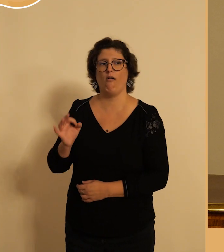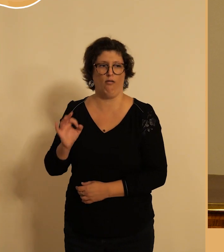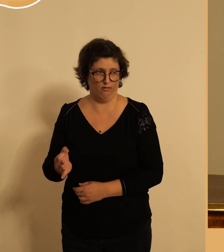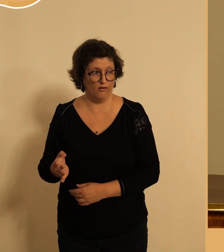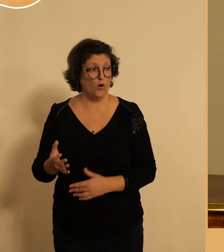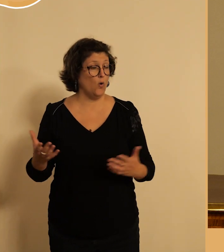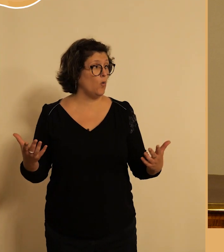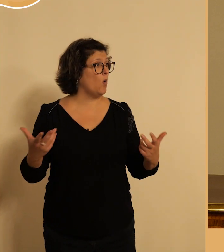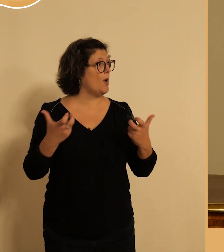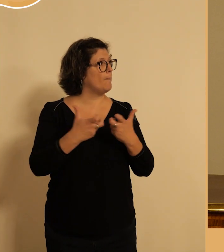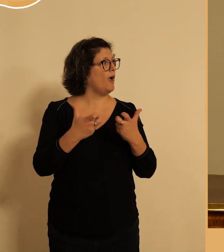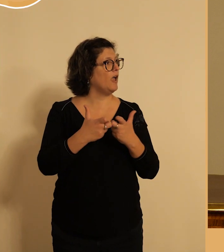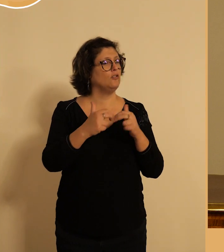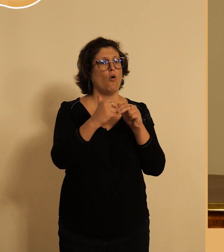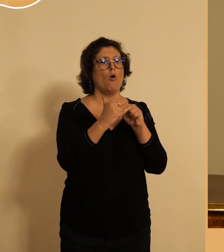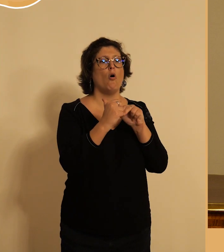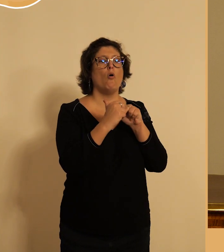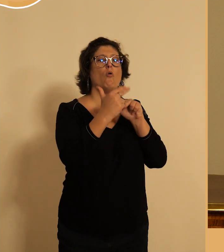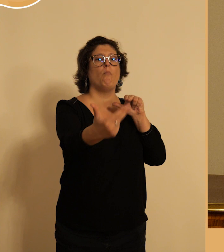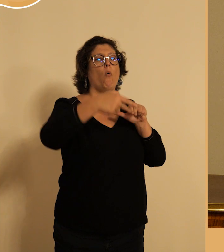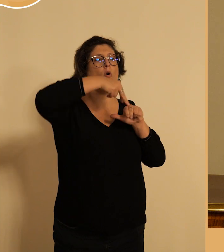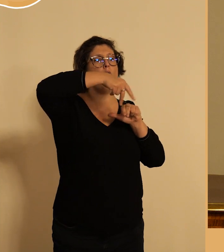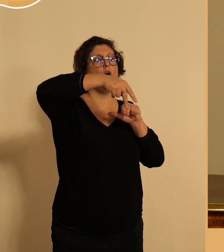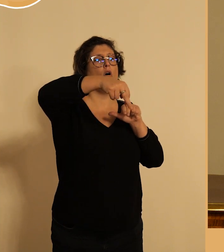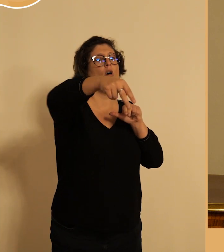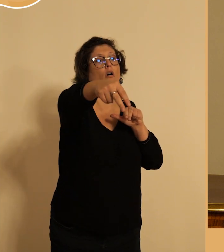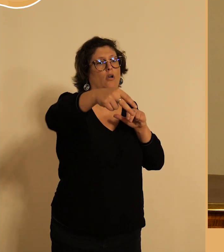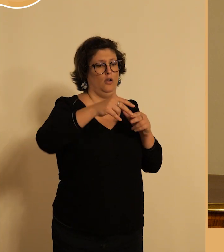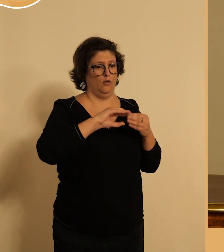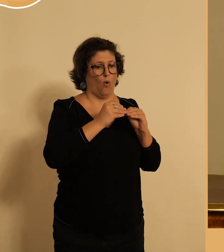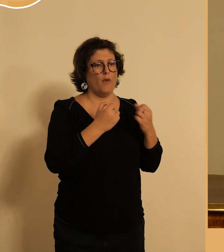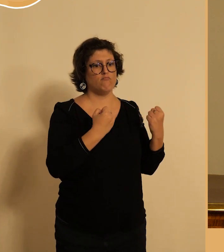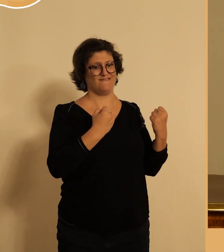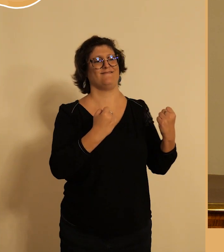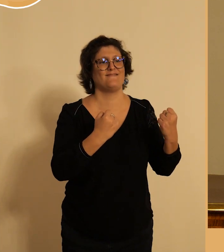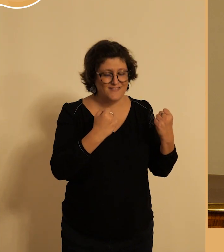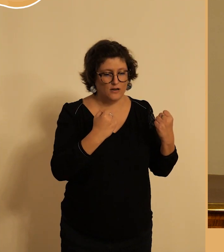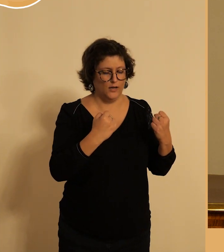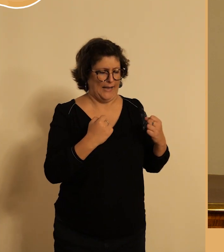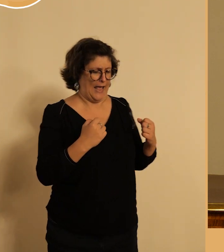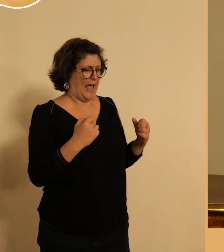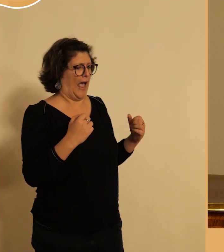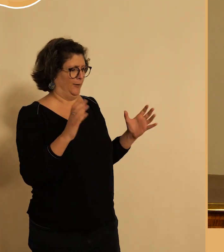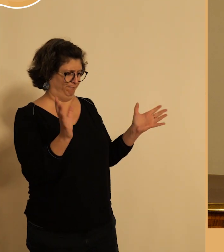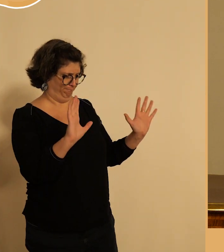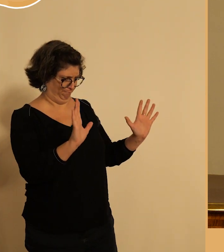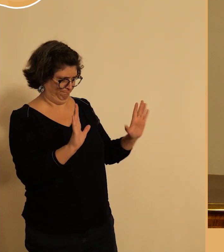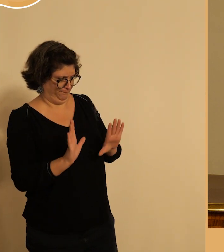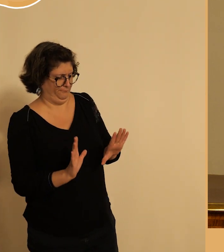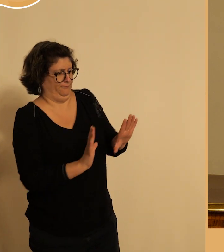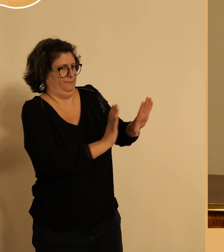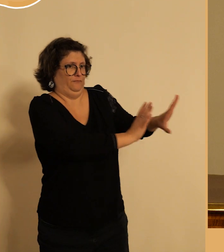problèmes avec le pont de fil où un camion s'était engagé on a créé une une piste cyclable sur